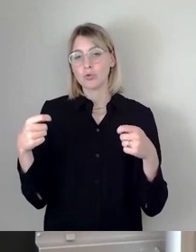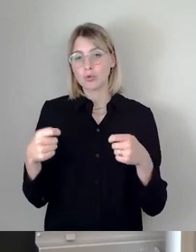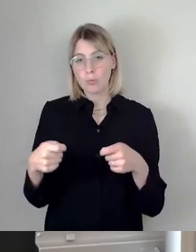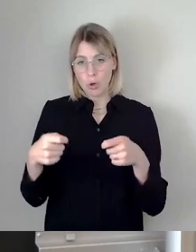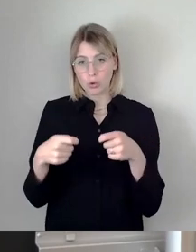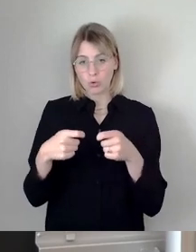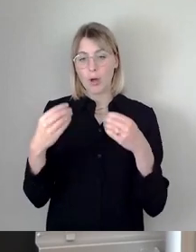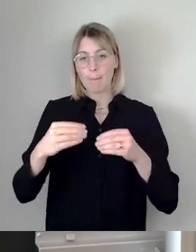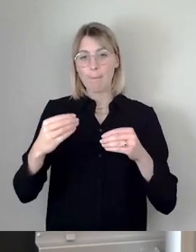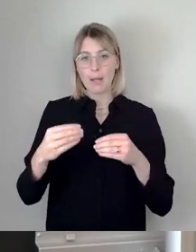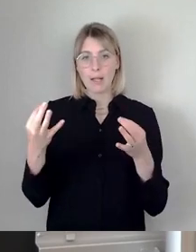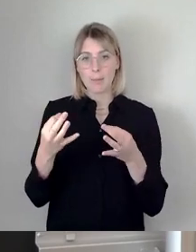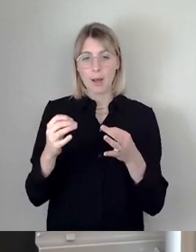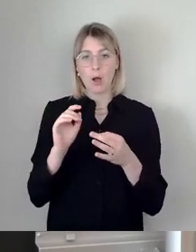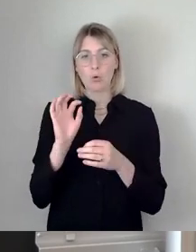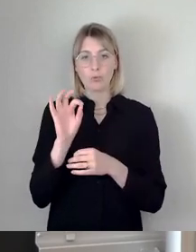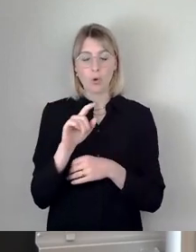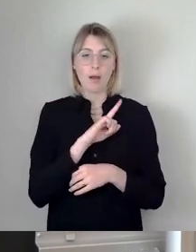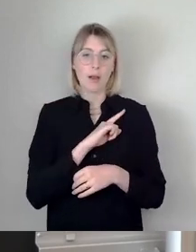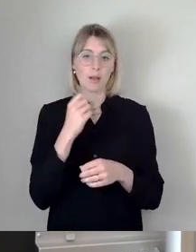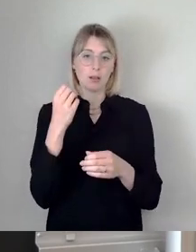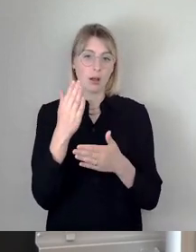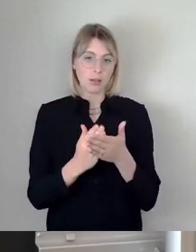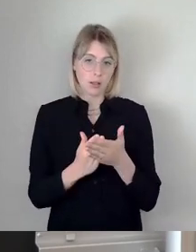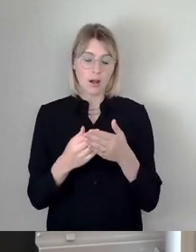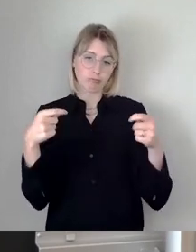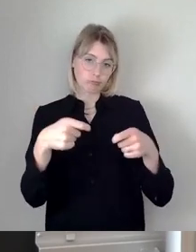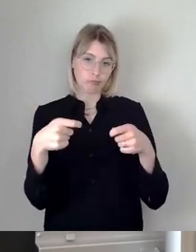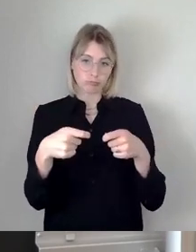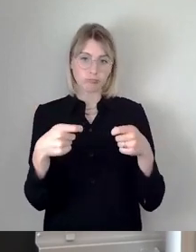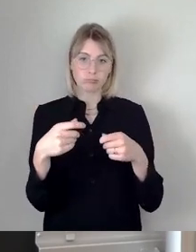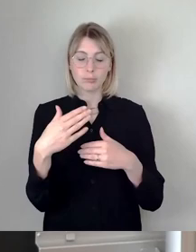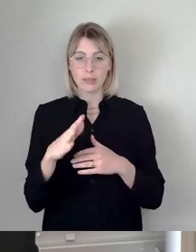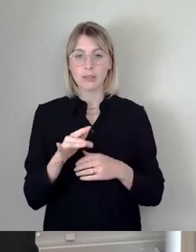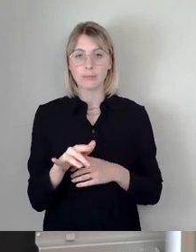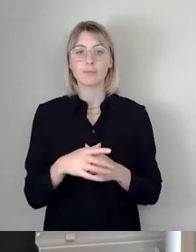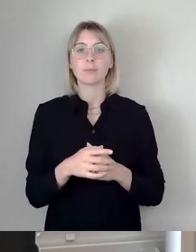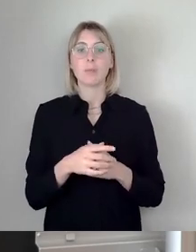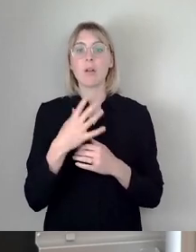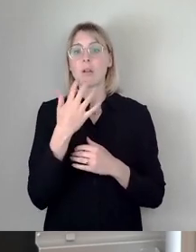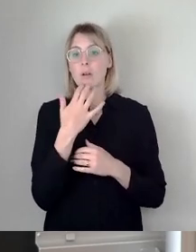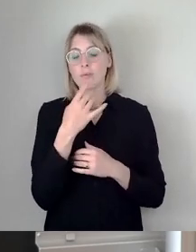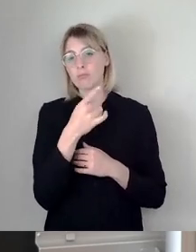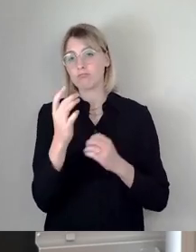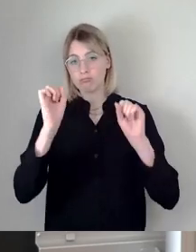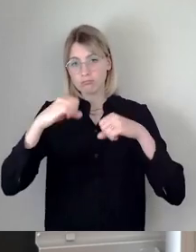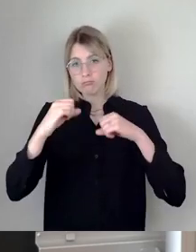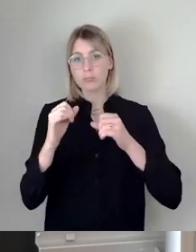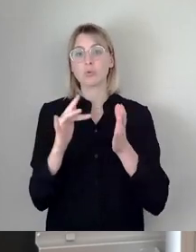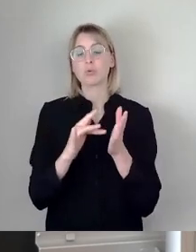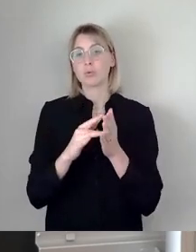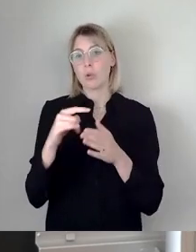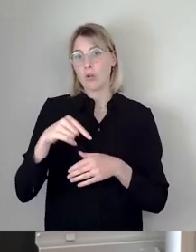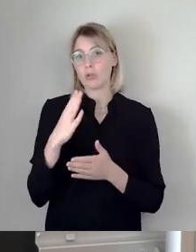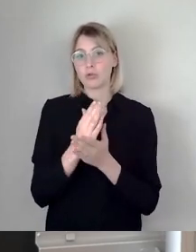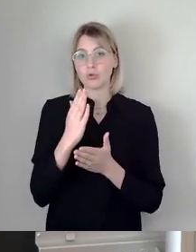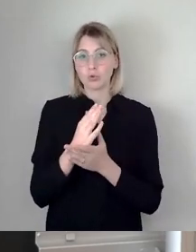Eigenanteils zu verwenden sein sollen. Und ich würde mich freuen, wenn Sie dem zustimmen. Wir haben, wie gesagt, gerade heute, der